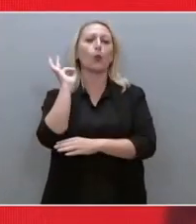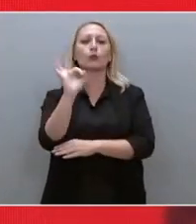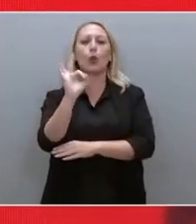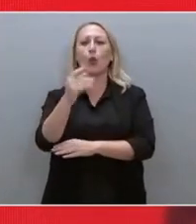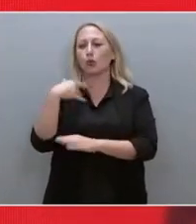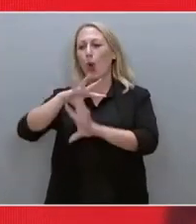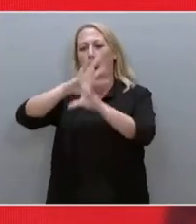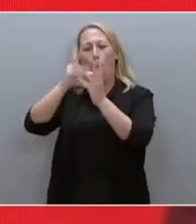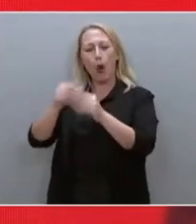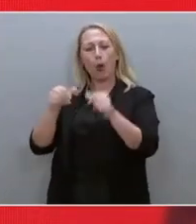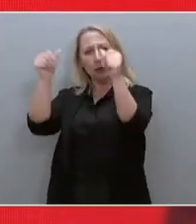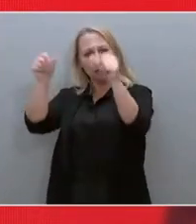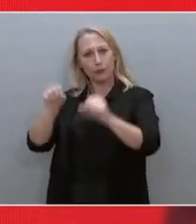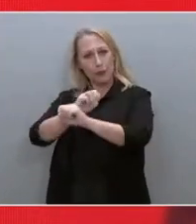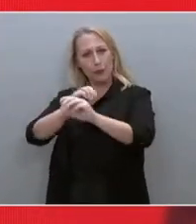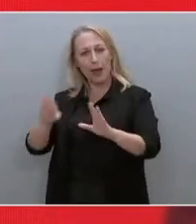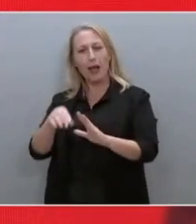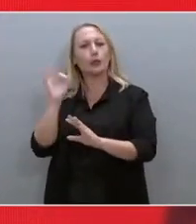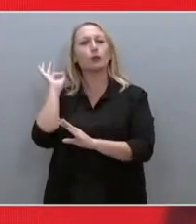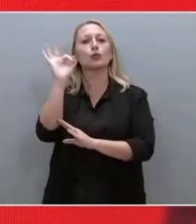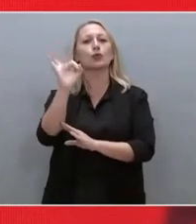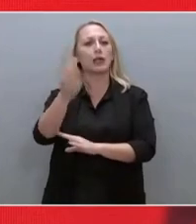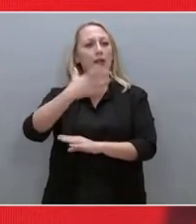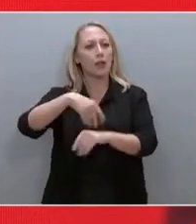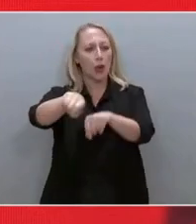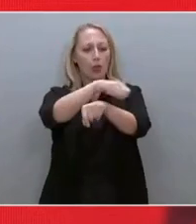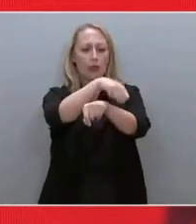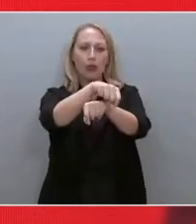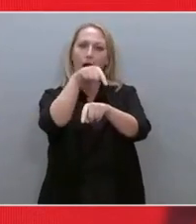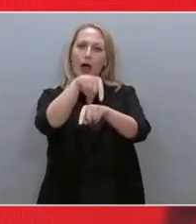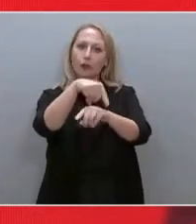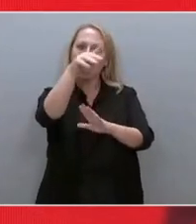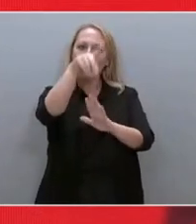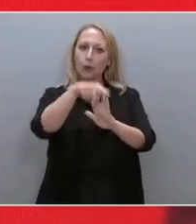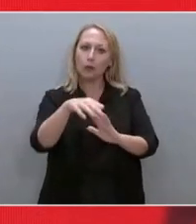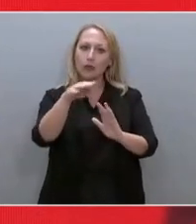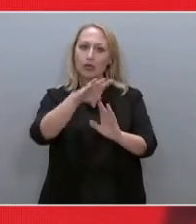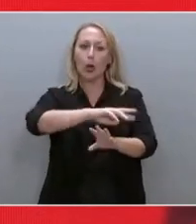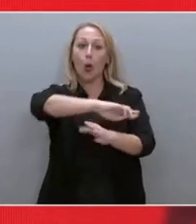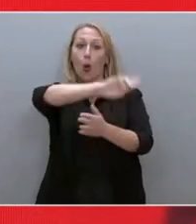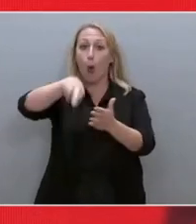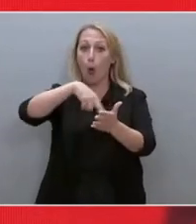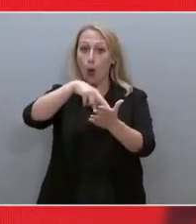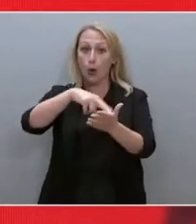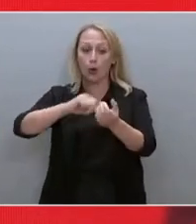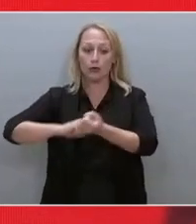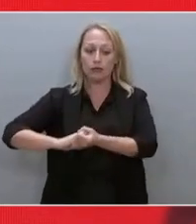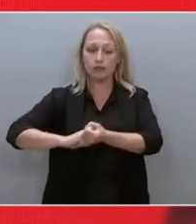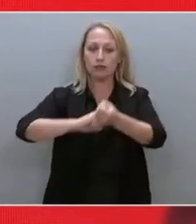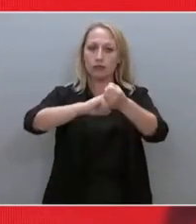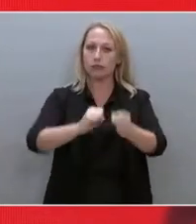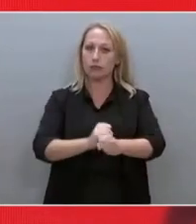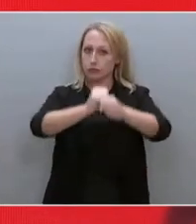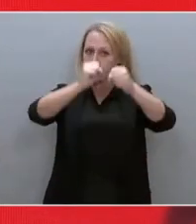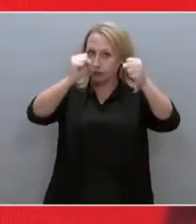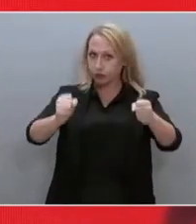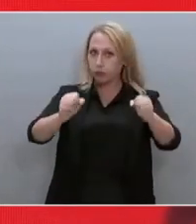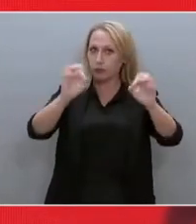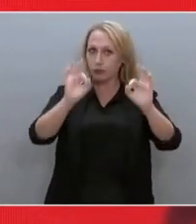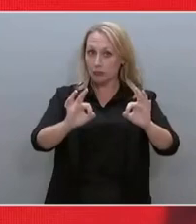προτάσεων αυτών, είναι να ενισχύσουμε τη θεσμική λειτουργία. Να ενισχύσουμε τον ρόλο του δικαστή. Να άρουμε